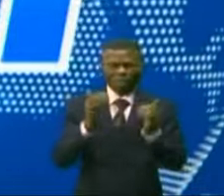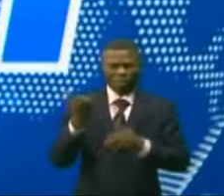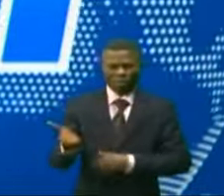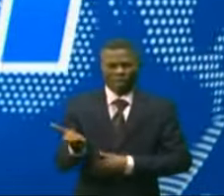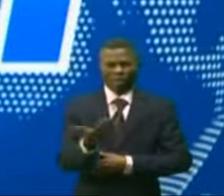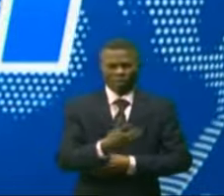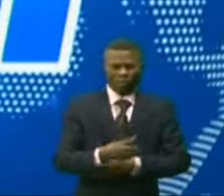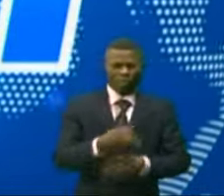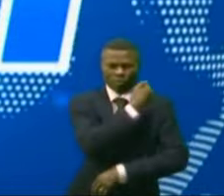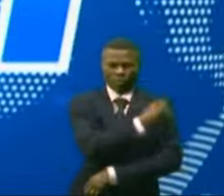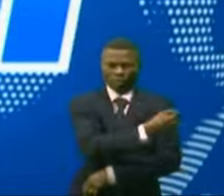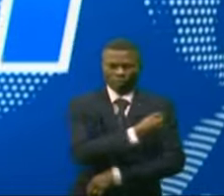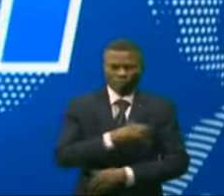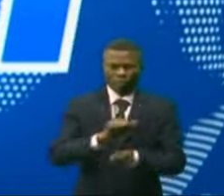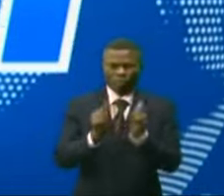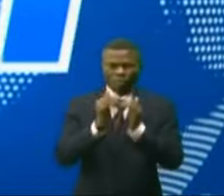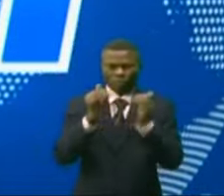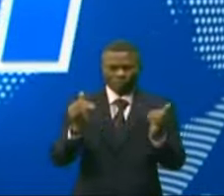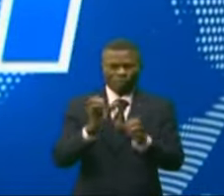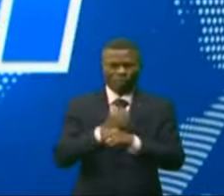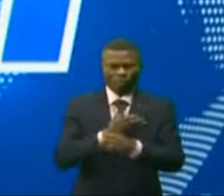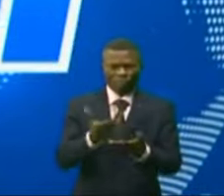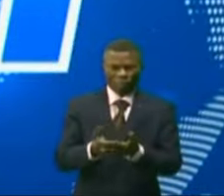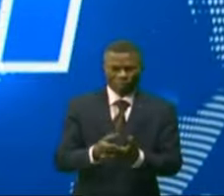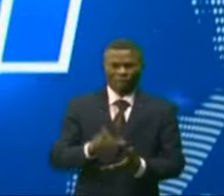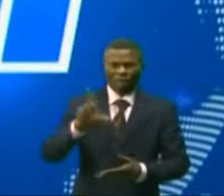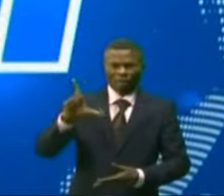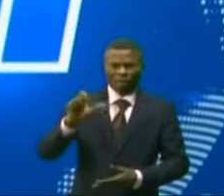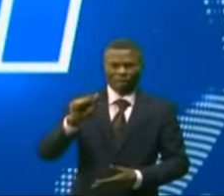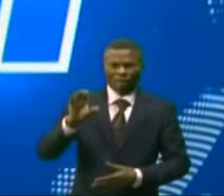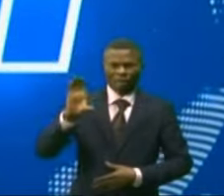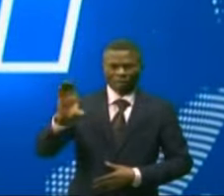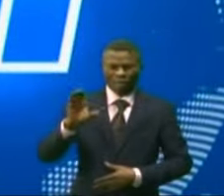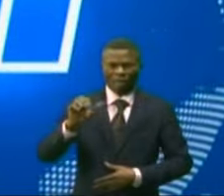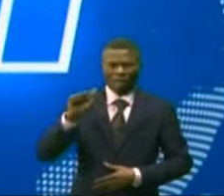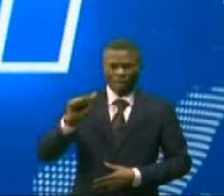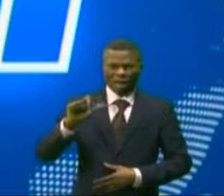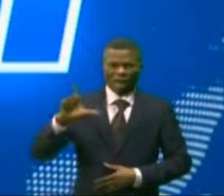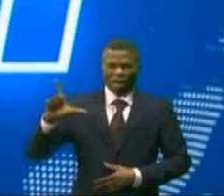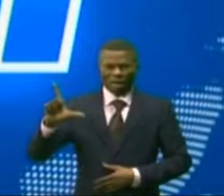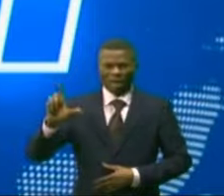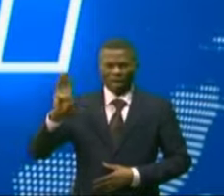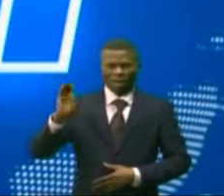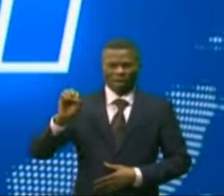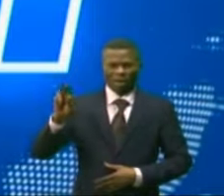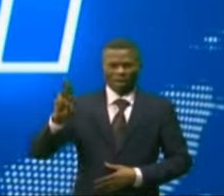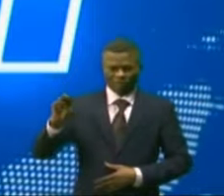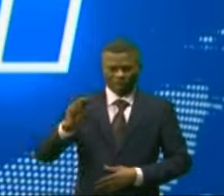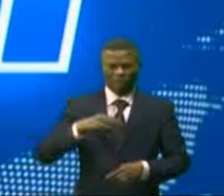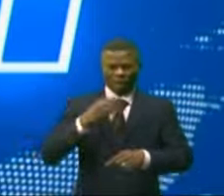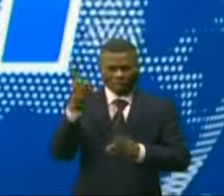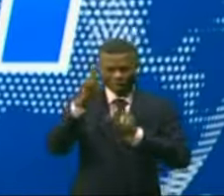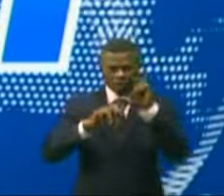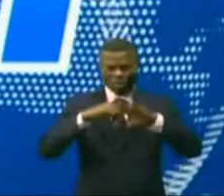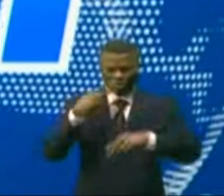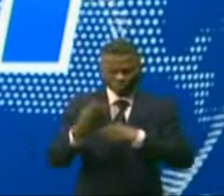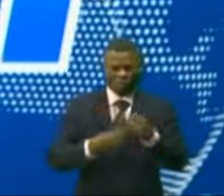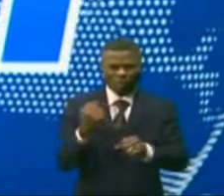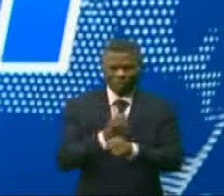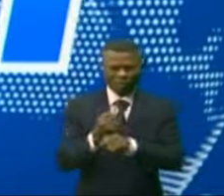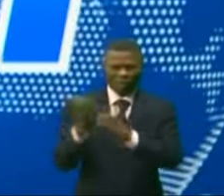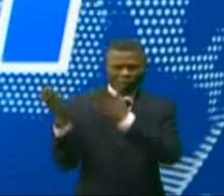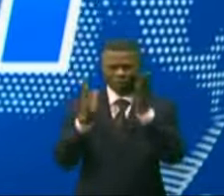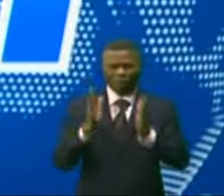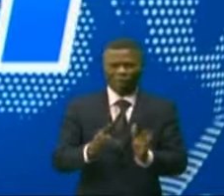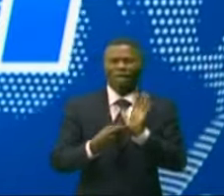En Itouris, le climat de paix restauré au lac Albert par l'administration militaire permet à la population d'intensifier les commerces. La